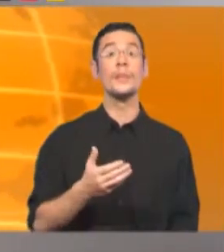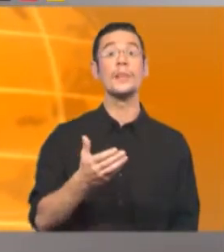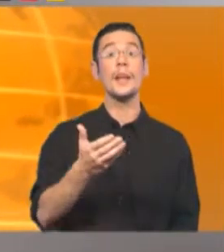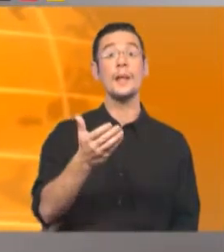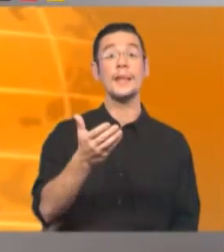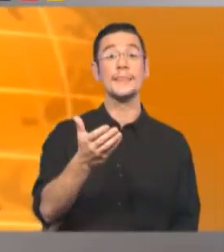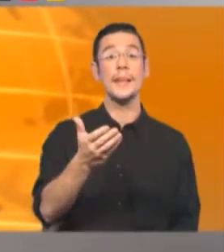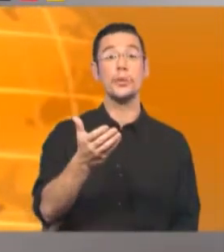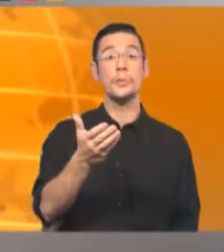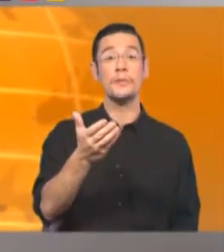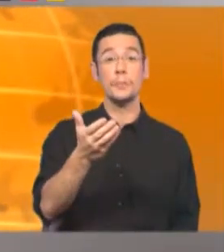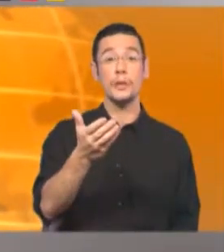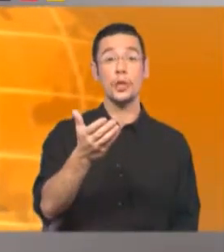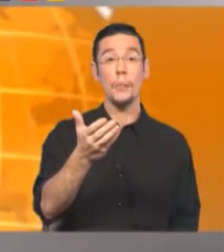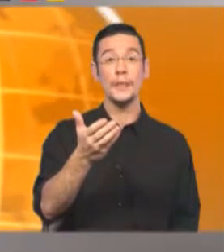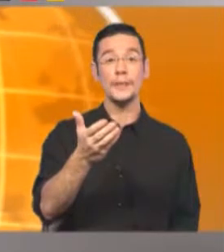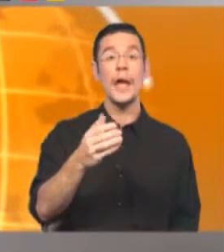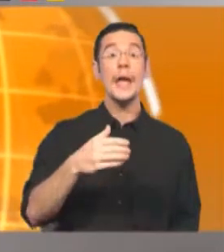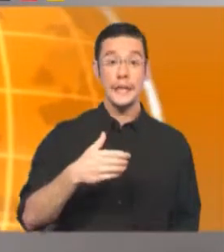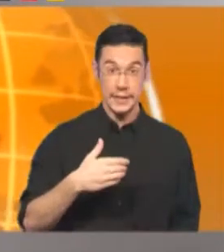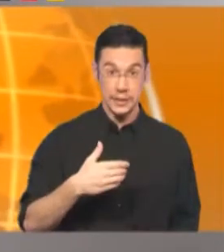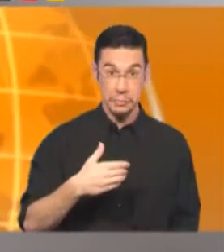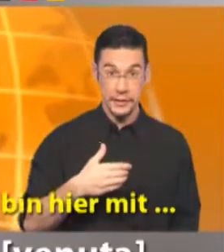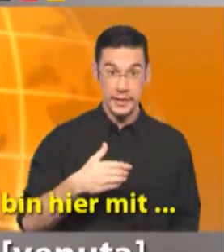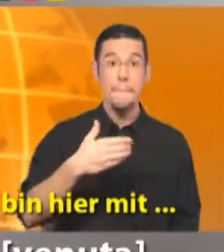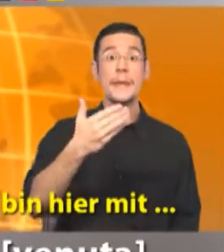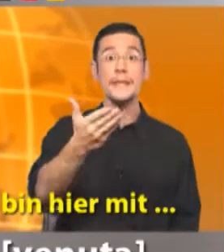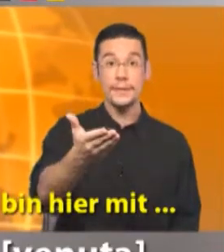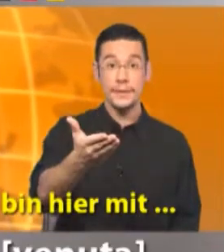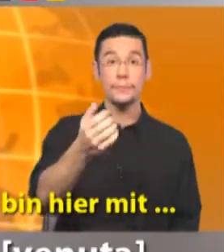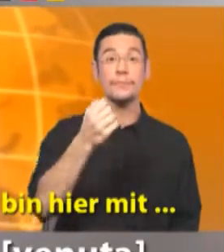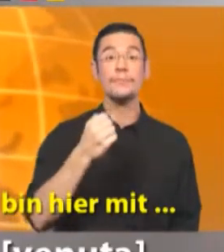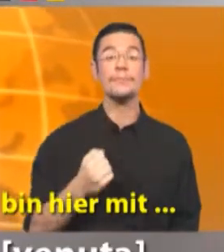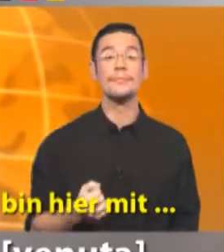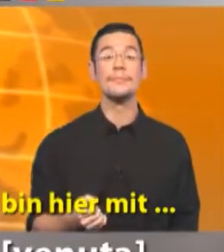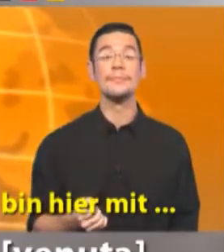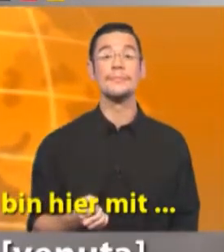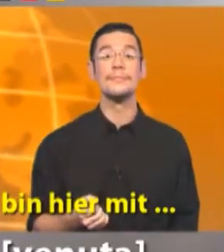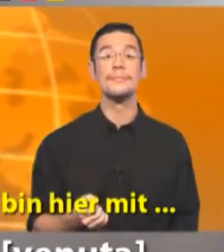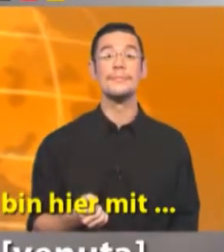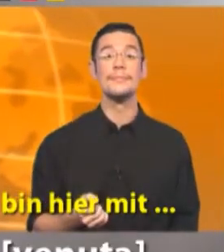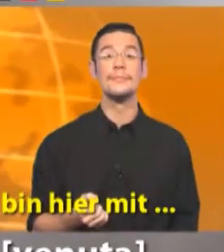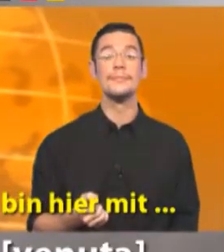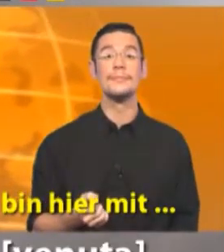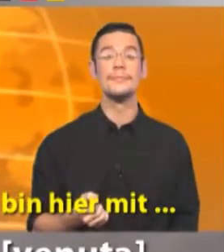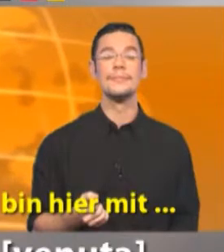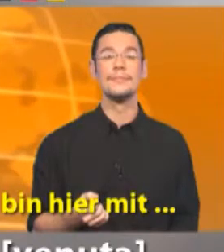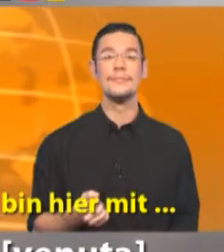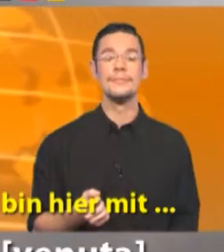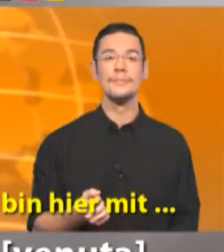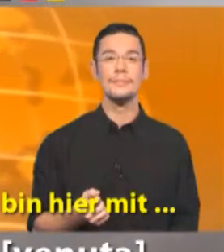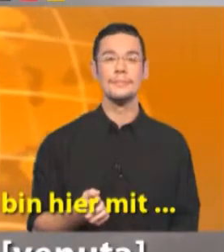Daraufhin kann man erzählen mit wem man gekommen ist. Ich bin hier mit... Sono venuto,